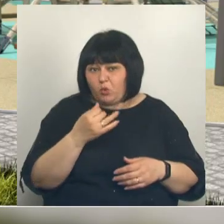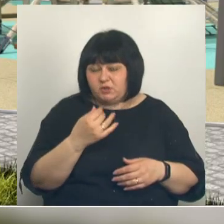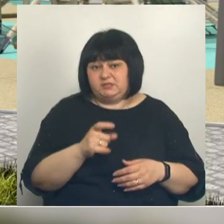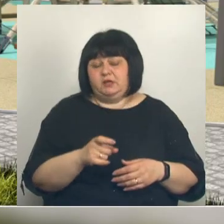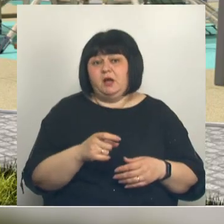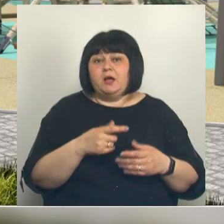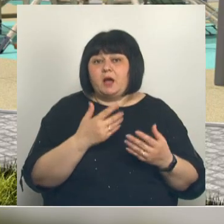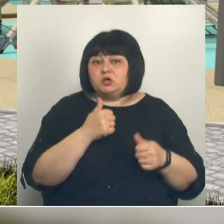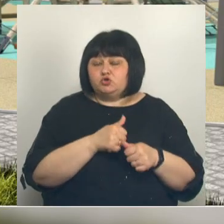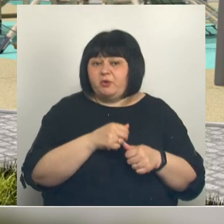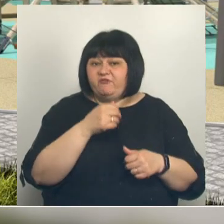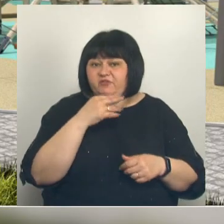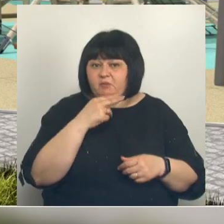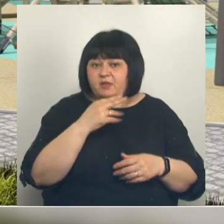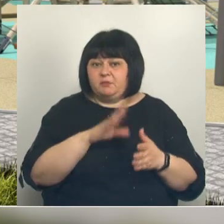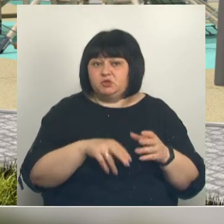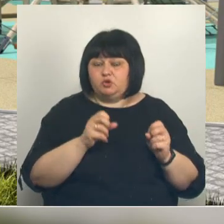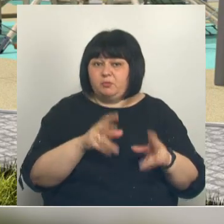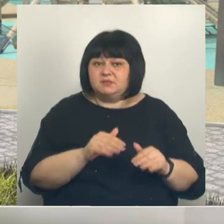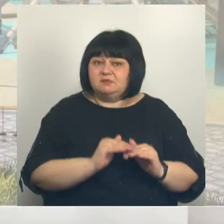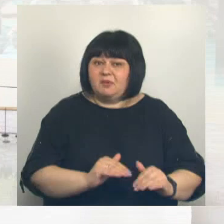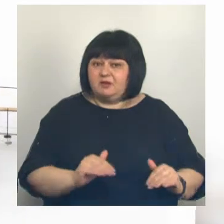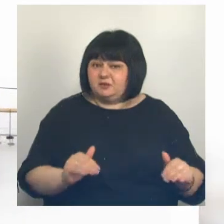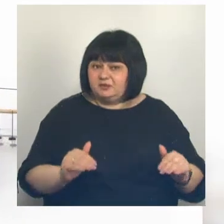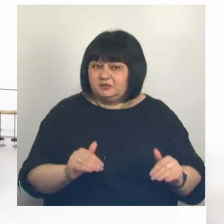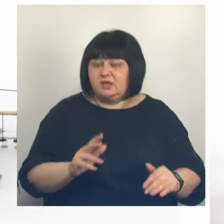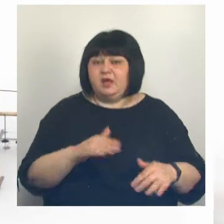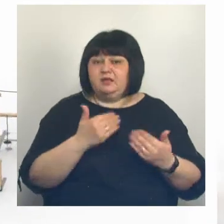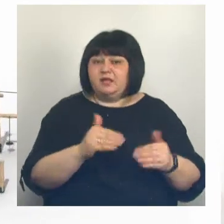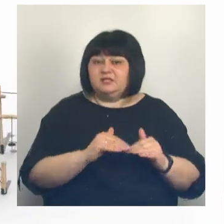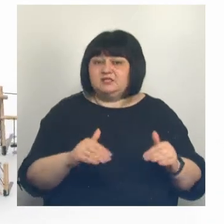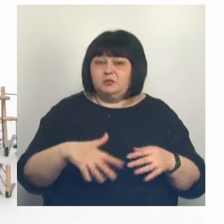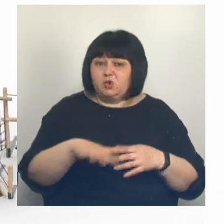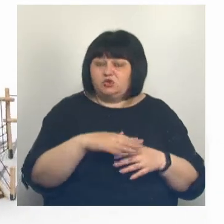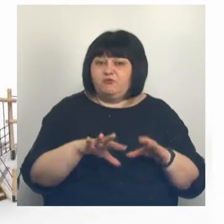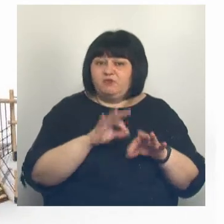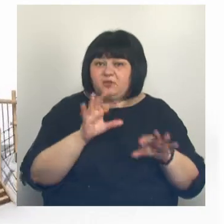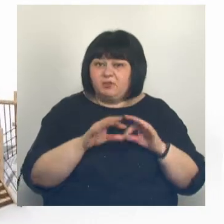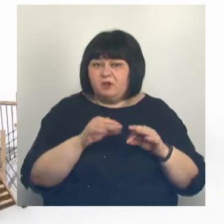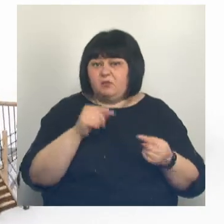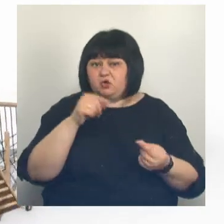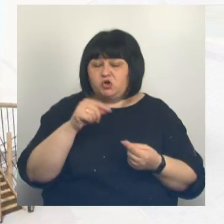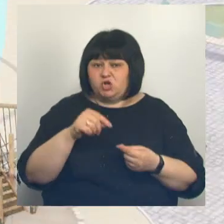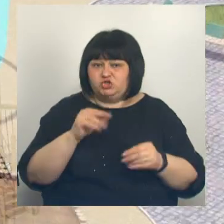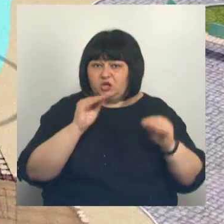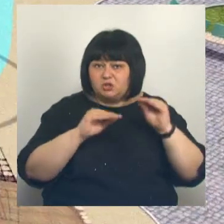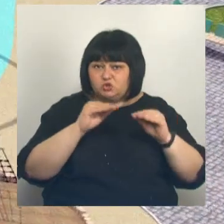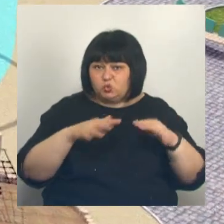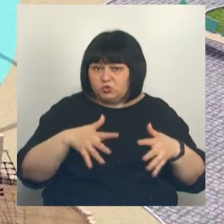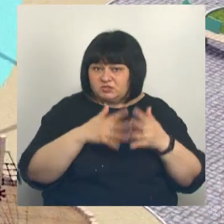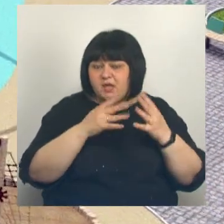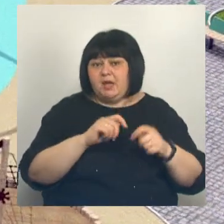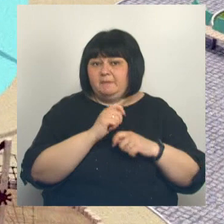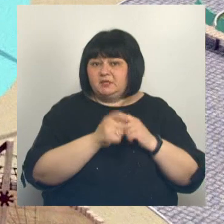Особое внимание безопасности и комфорту маленьких белгородцев. Для детских площадок выбрали подходящие конструкции и материалы. К